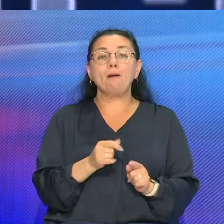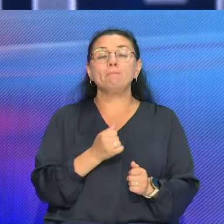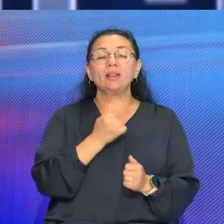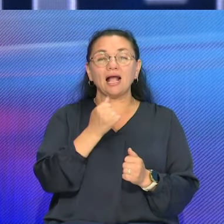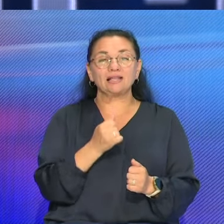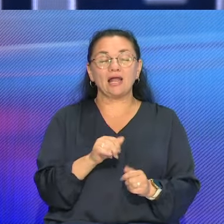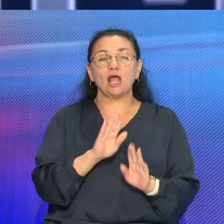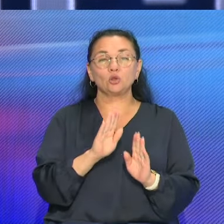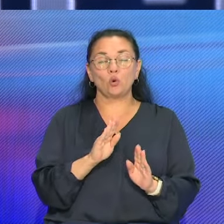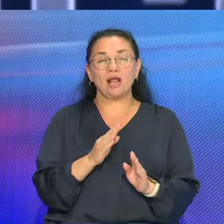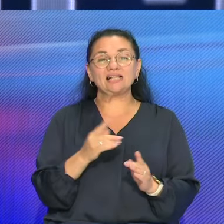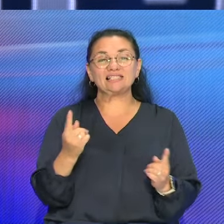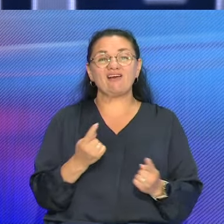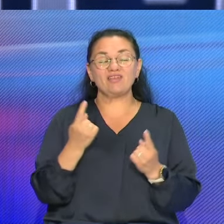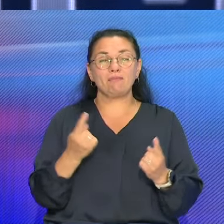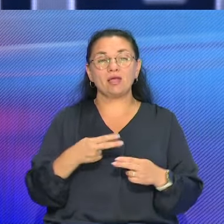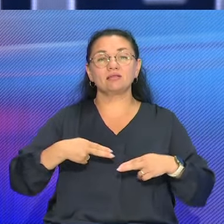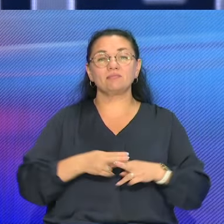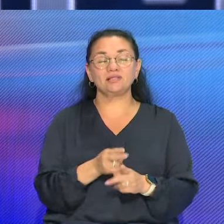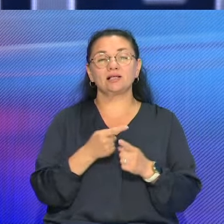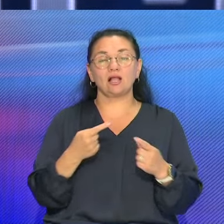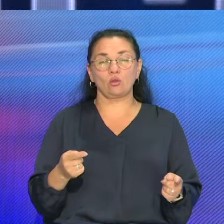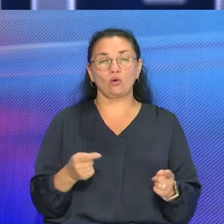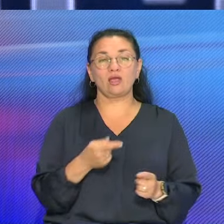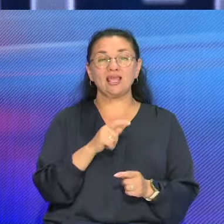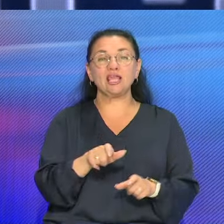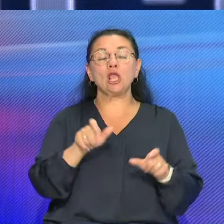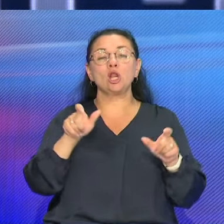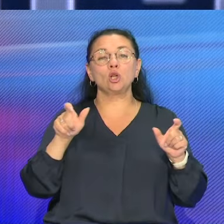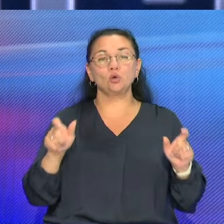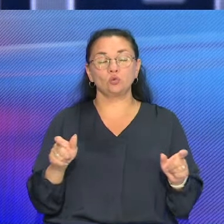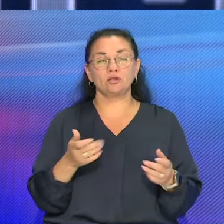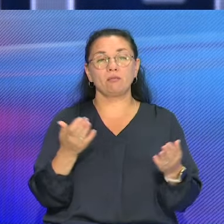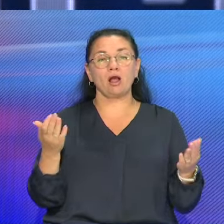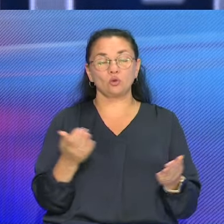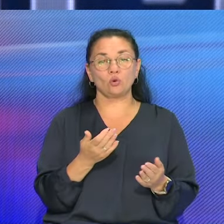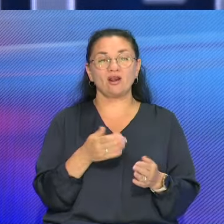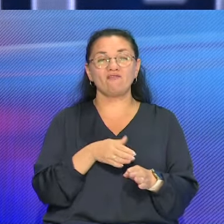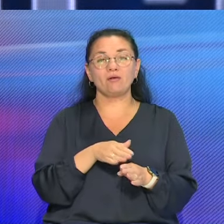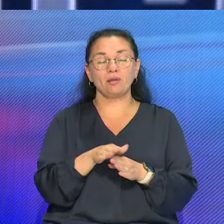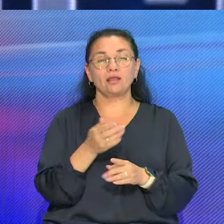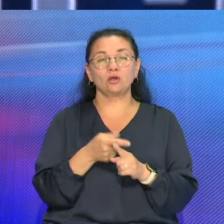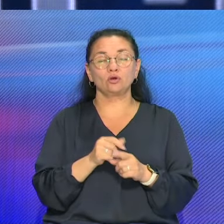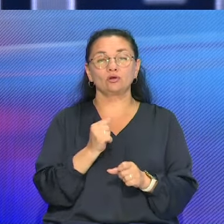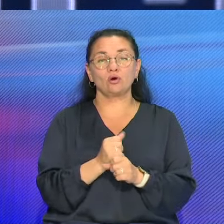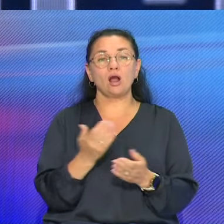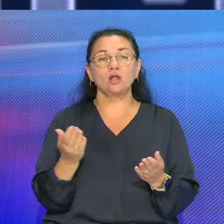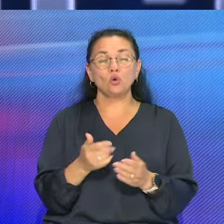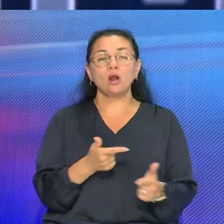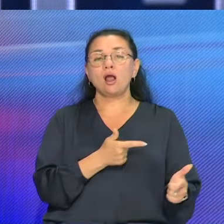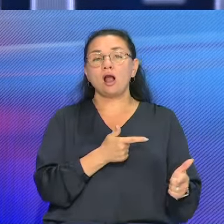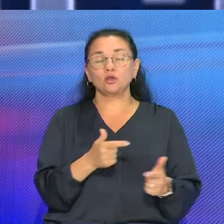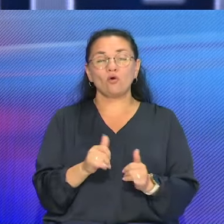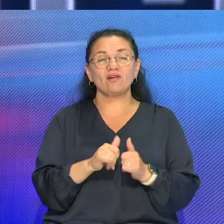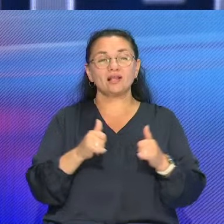пришли в нашу жизнь, а благодаря людям, которые готовы эти технологии внедрять, которые готовы развиваться, которые